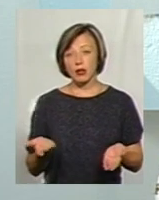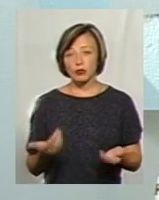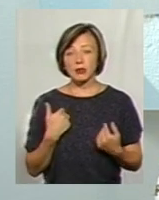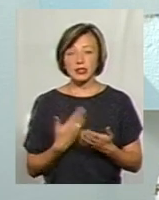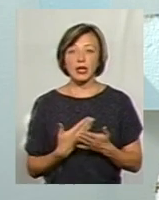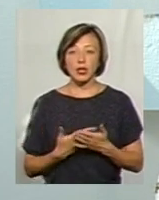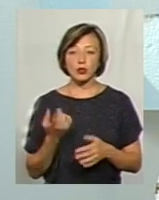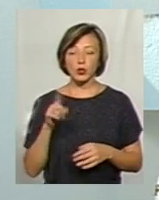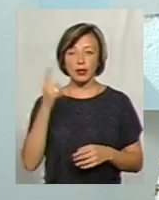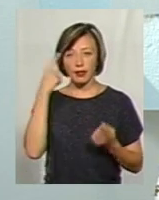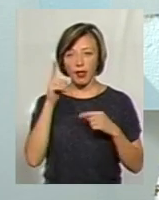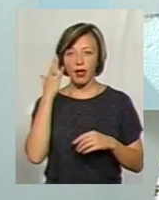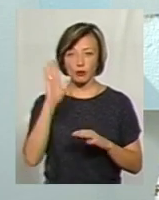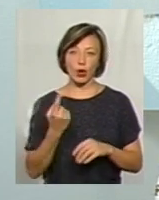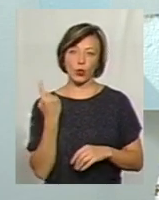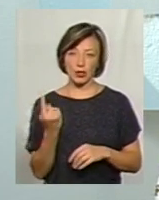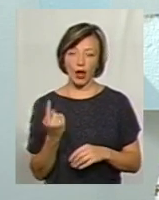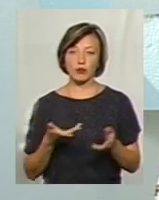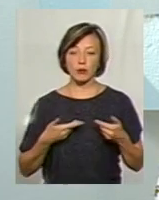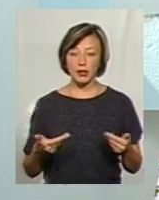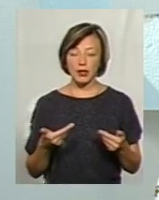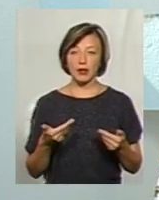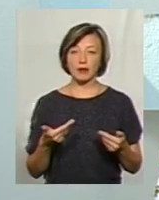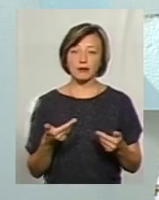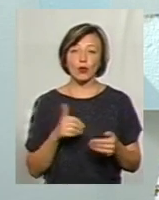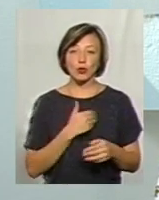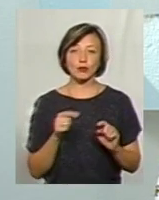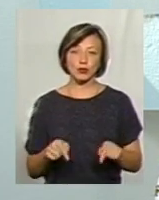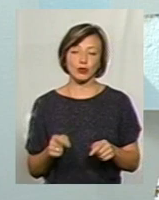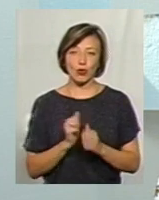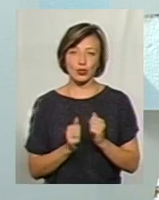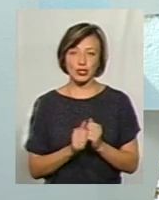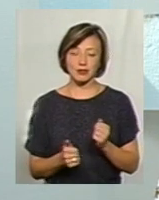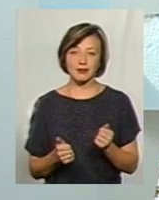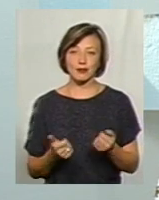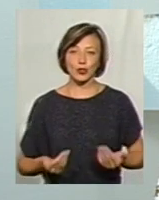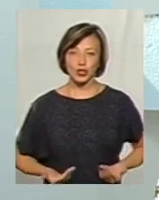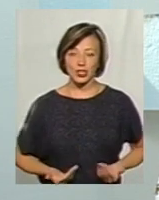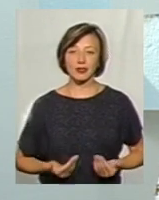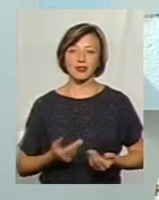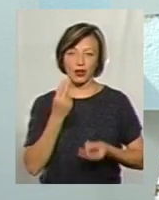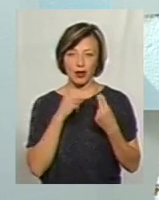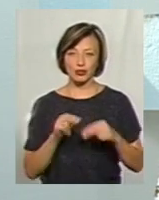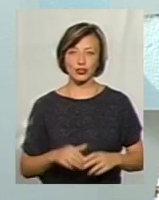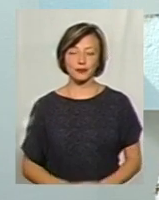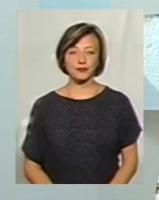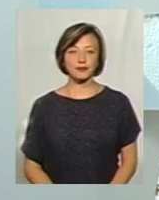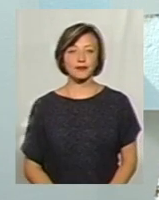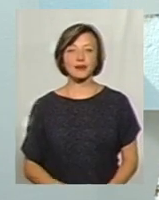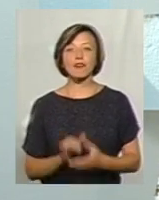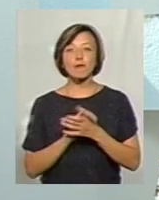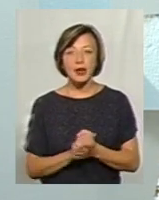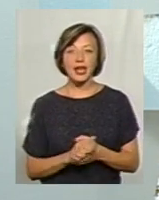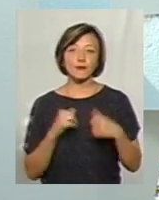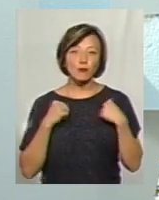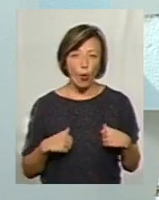мені здається, тоді ідея буде одна. Тому що ми прийшли в цей світ і хочемо, як кожен із нас, хочемо прожити життя краще. І в мирі, і